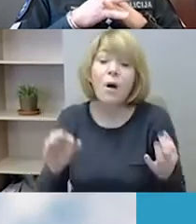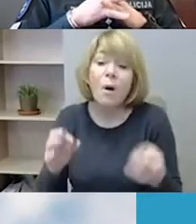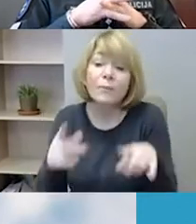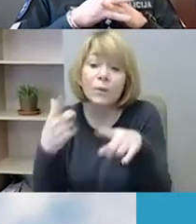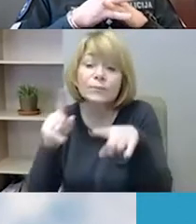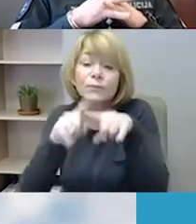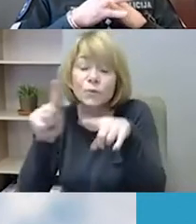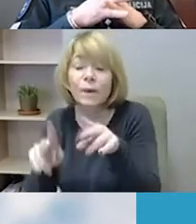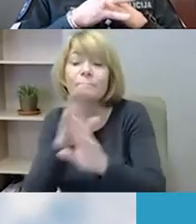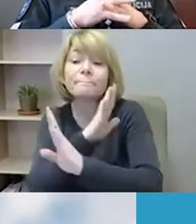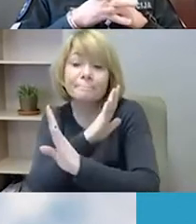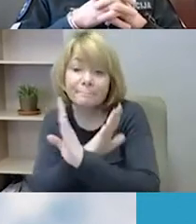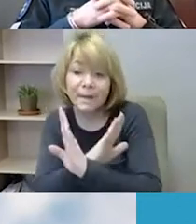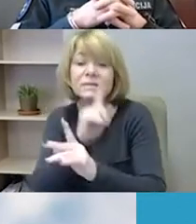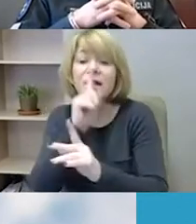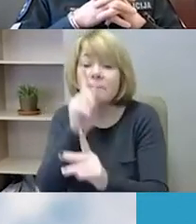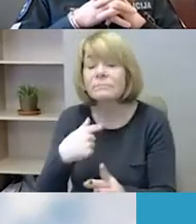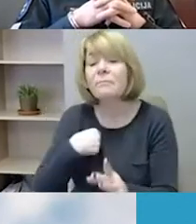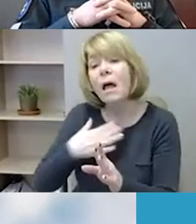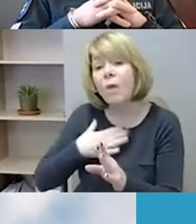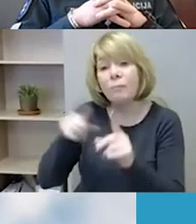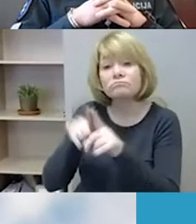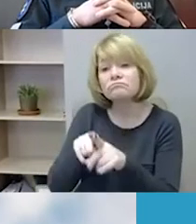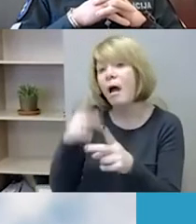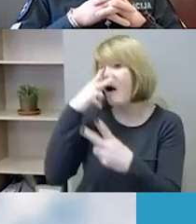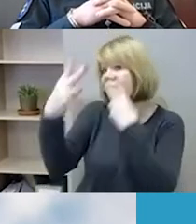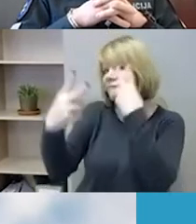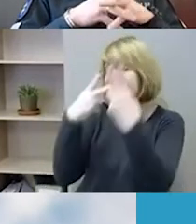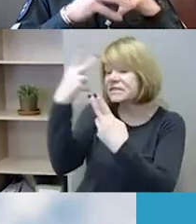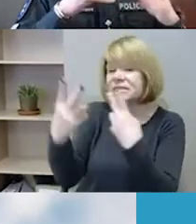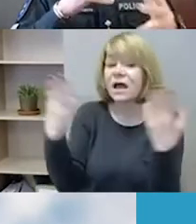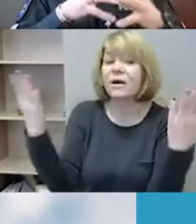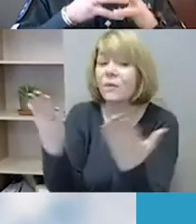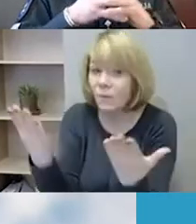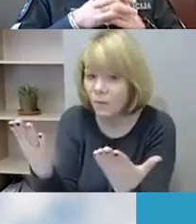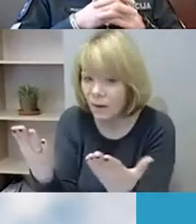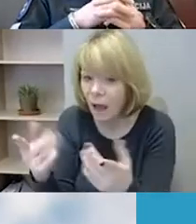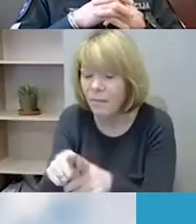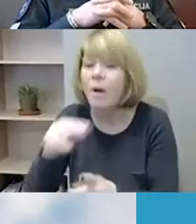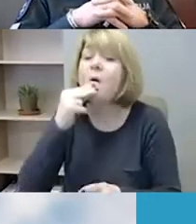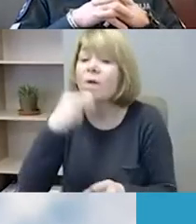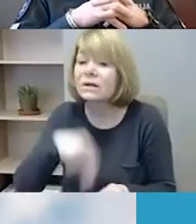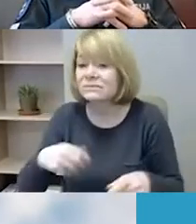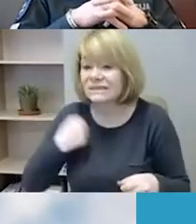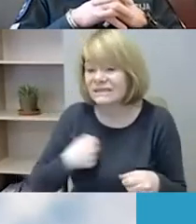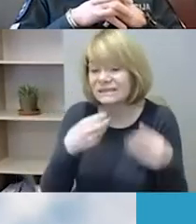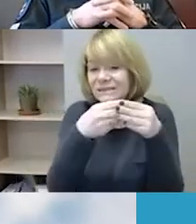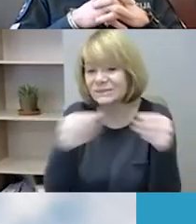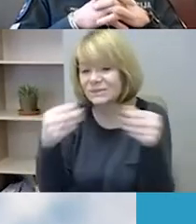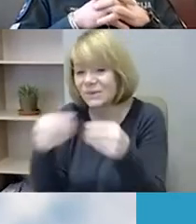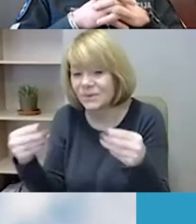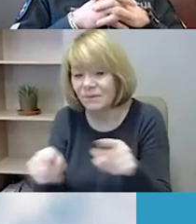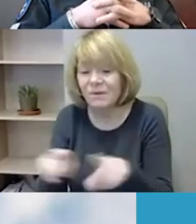kągi, kokia yra ta vis dėlto mūsų vizija, ne, policijos kovojant su tais nusikaltimais ir taisys pažeidimais, būtent